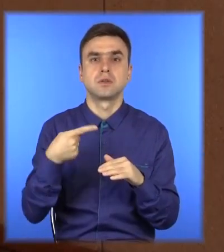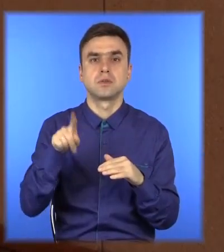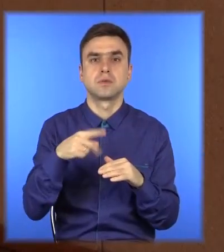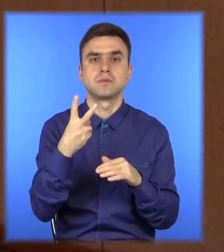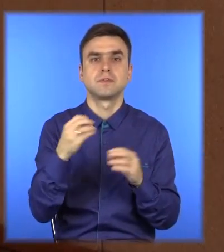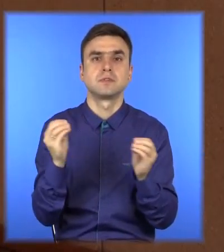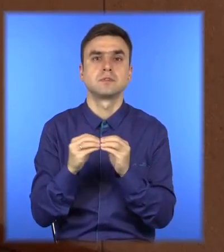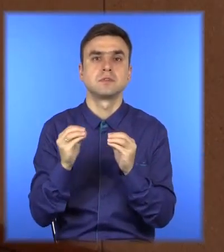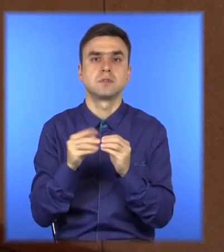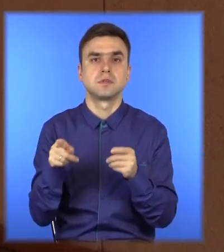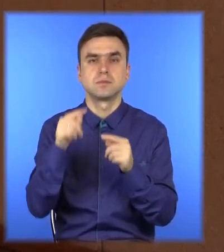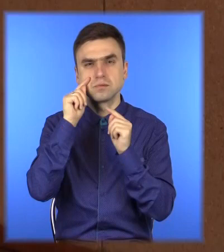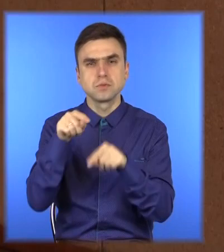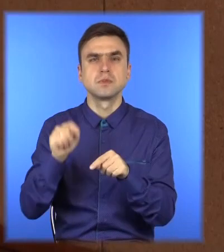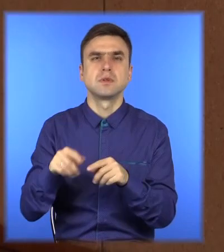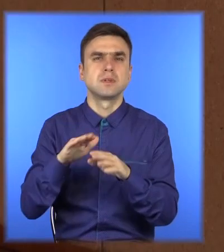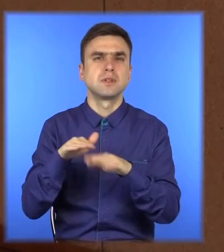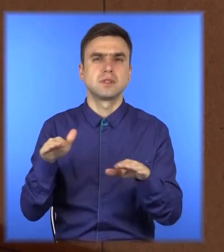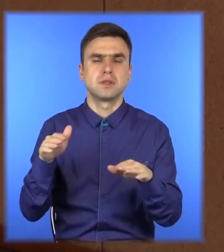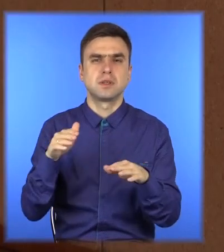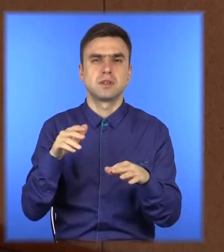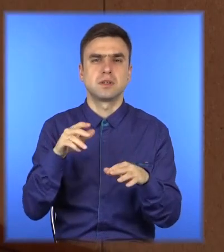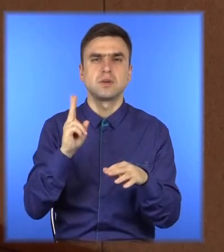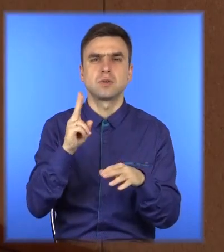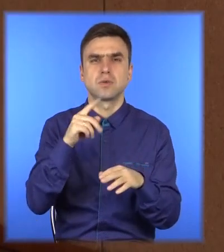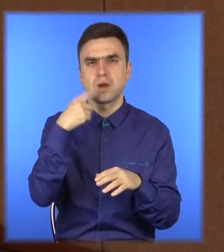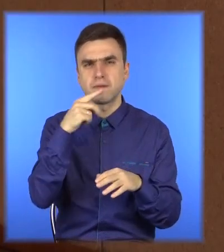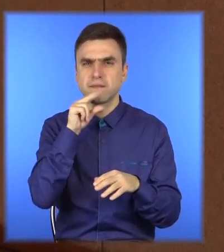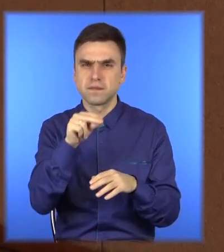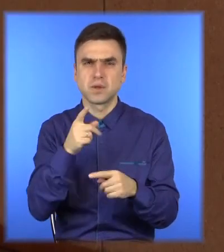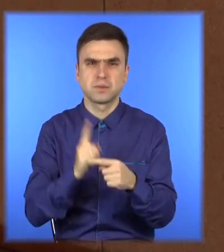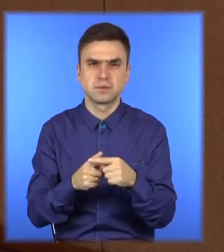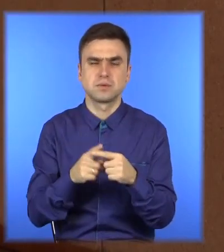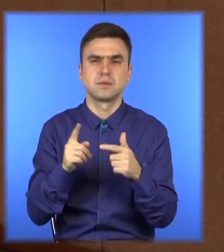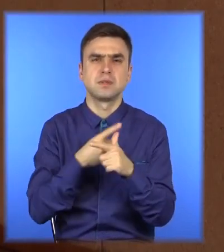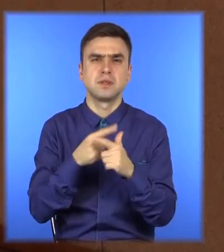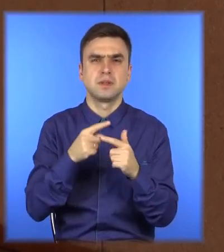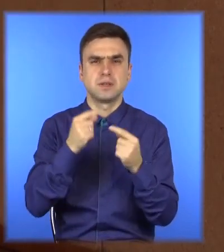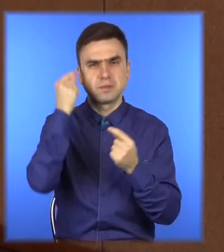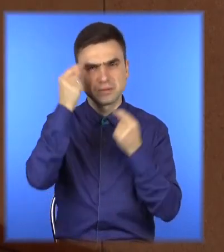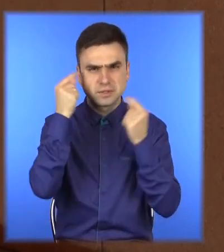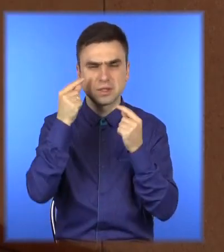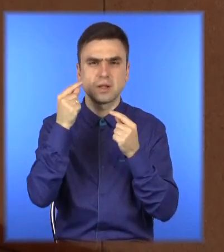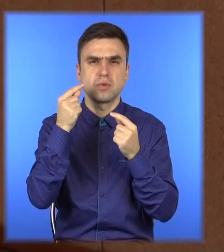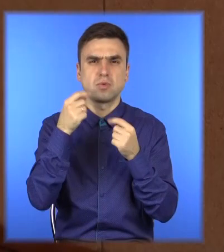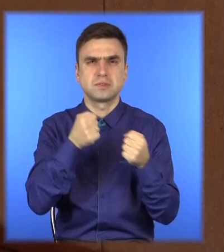210, орієнтований саме на дітей з порушенням мовленевого розвитку і психологічного розвитку,